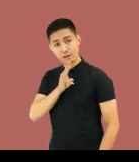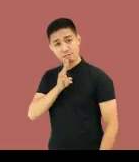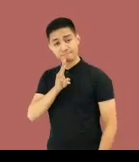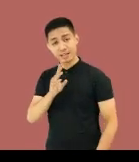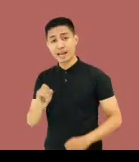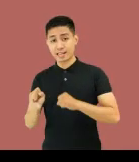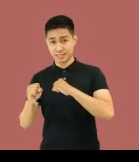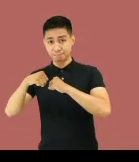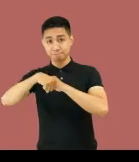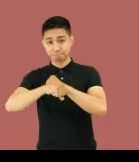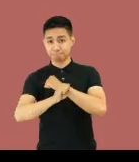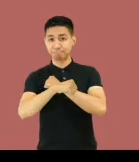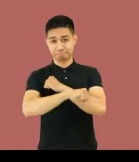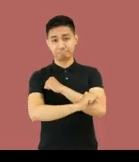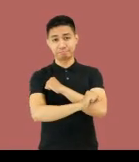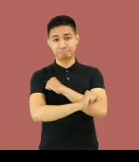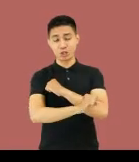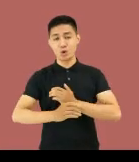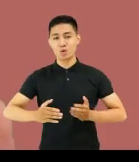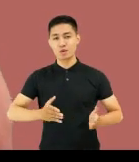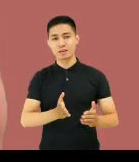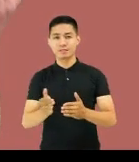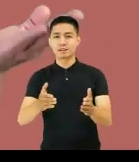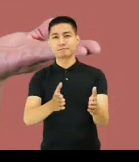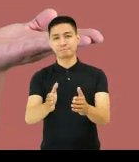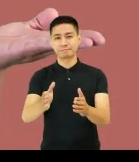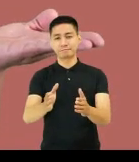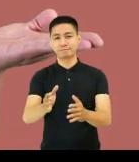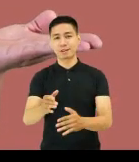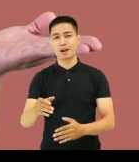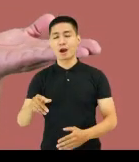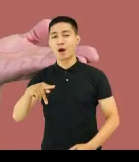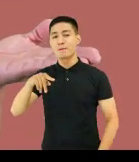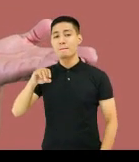tubig ay dagat, ilog,